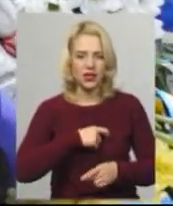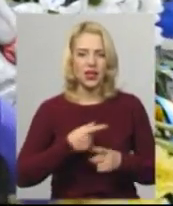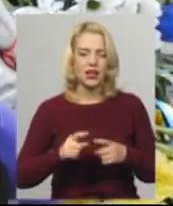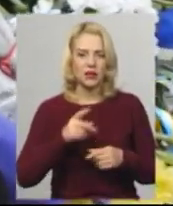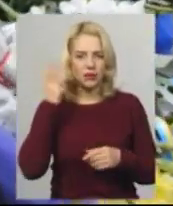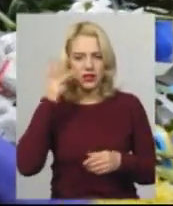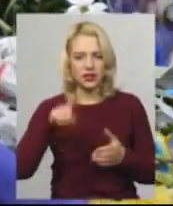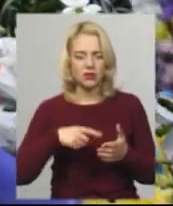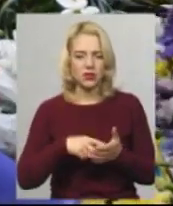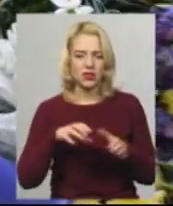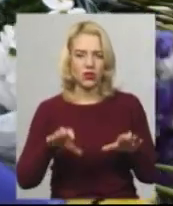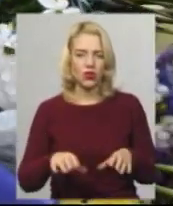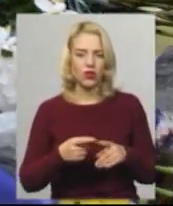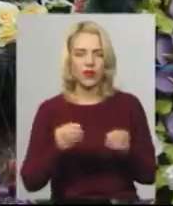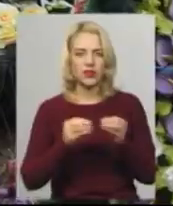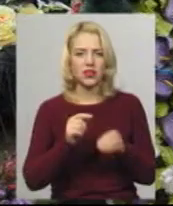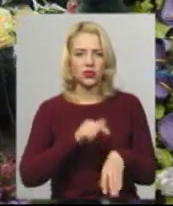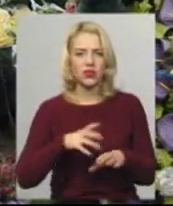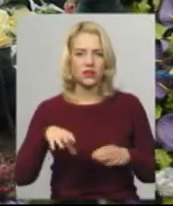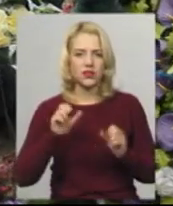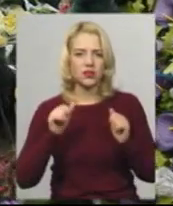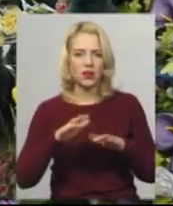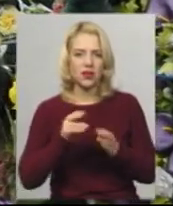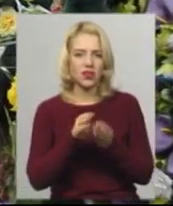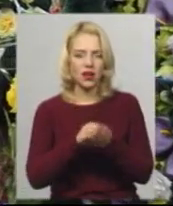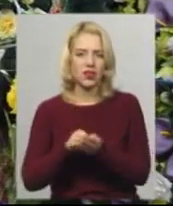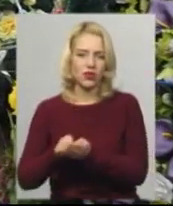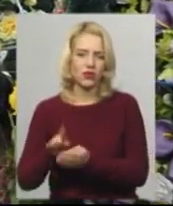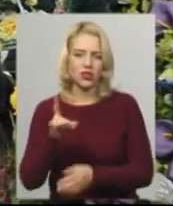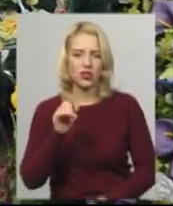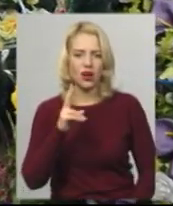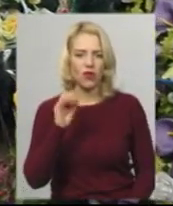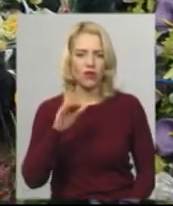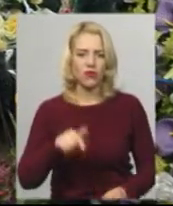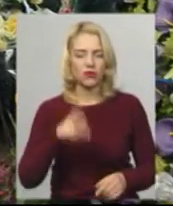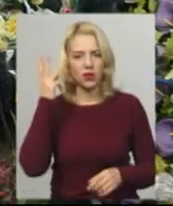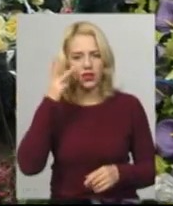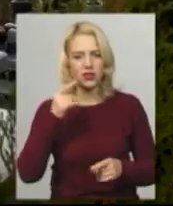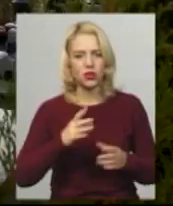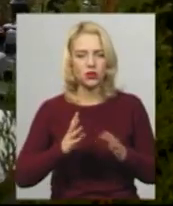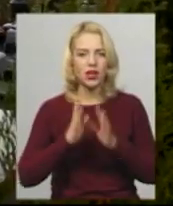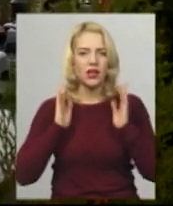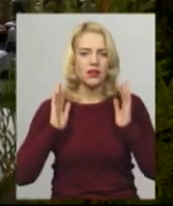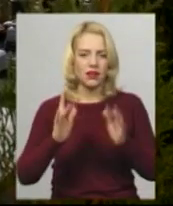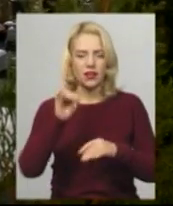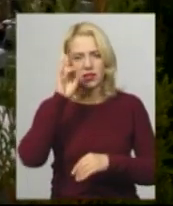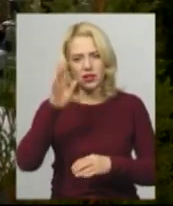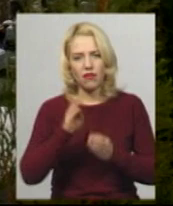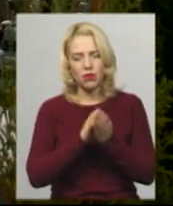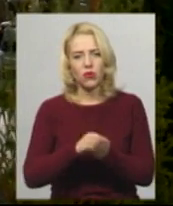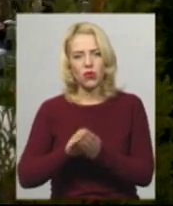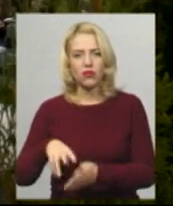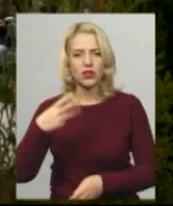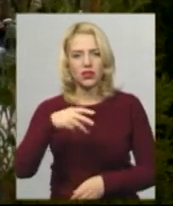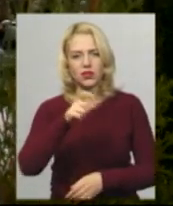Хмельницький міський голова. О 10-й годині всі зібралися на кладовище мікрорайону Ракове у Хмельницькому. Тут, на Алеї Слави, поховані 30 бійців, які